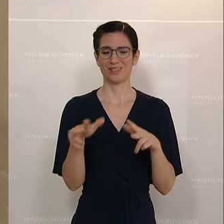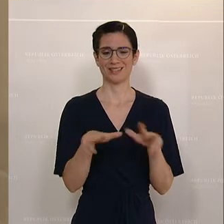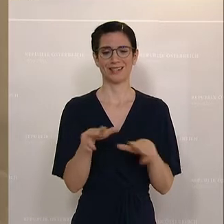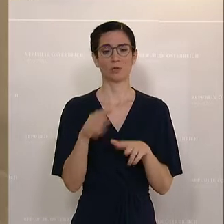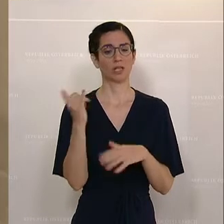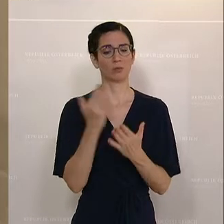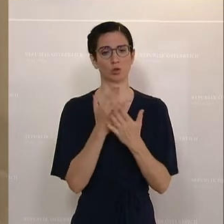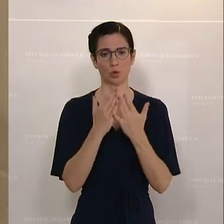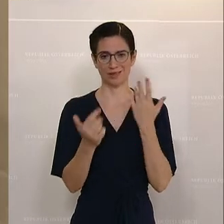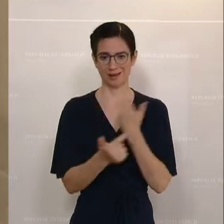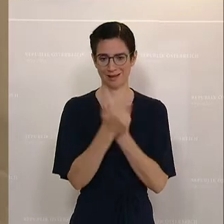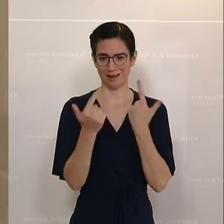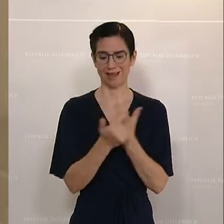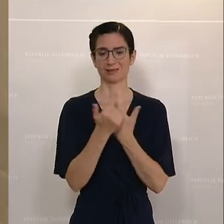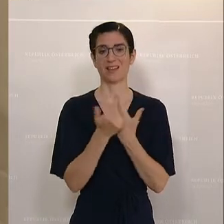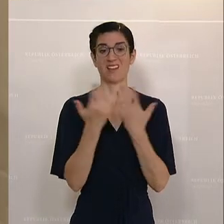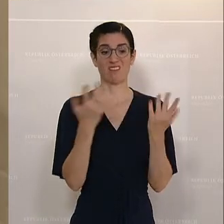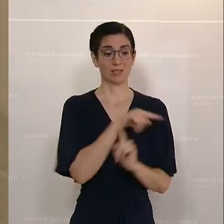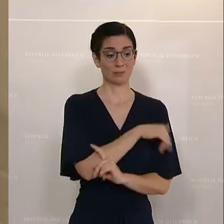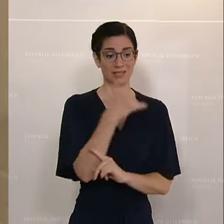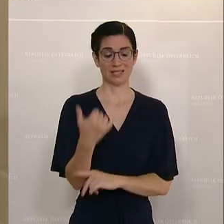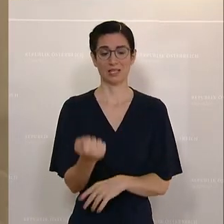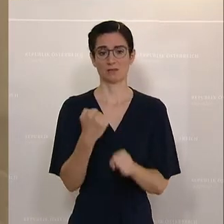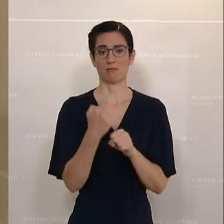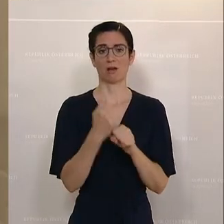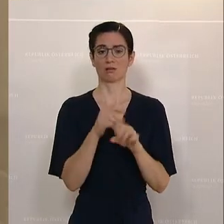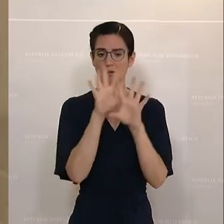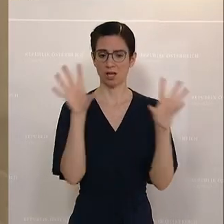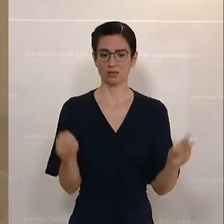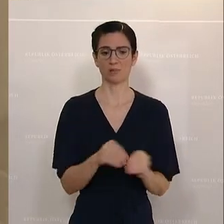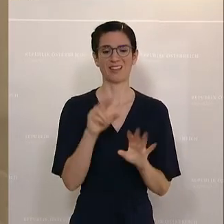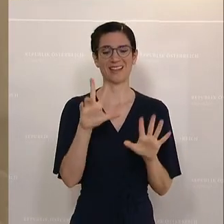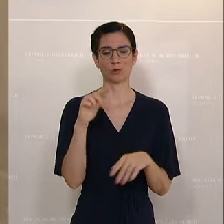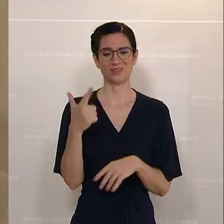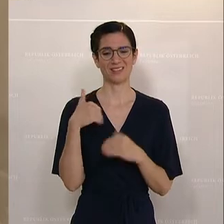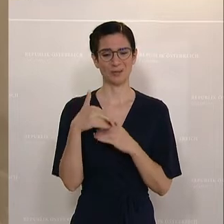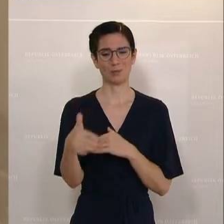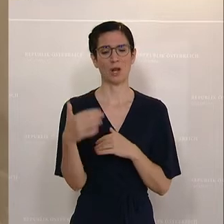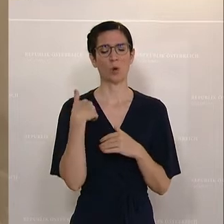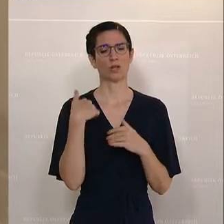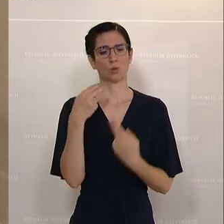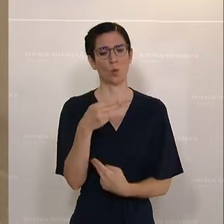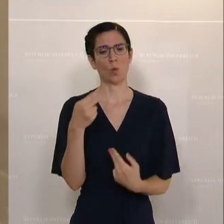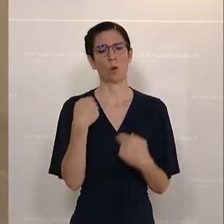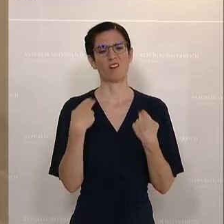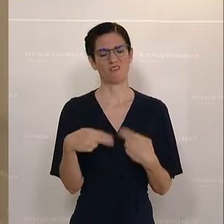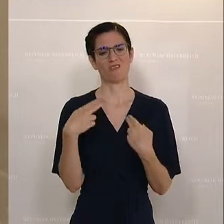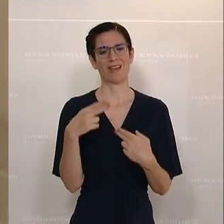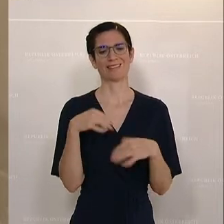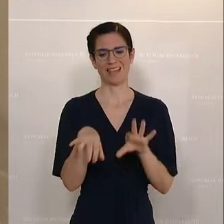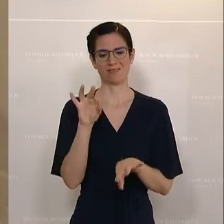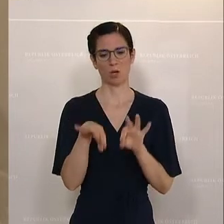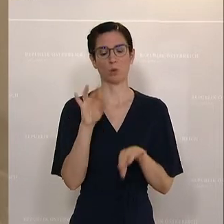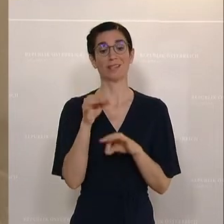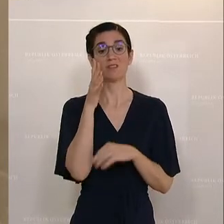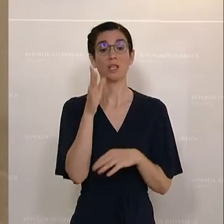auch immer erklärt, dass das, was wir bisher gemacht haben, im Gesamtvolumen von 28 Milliarden Euro weiter evaluiert